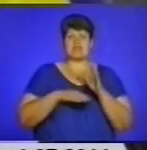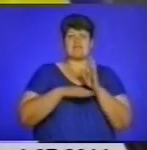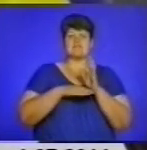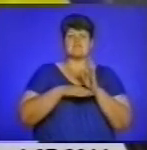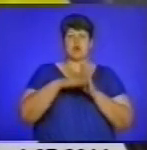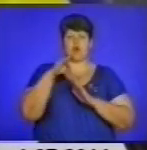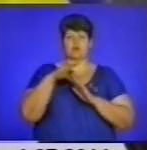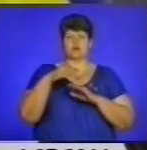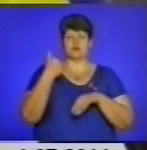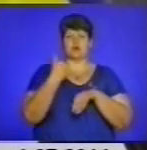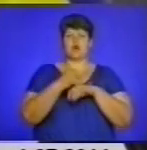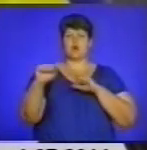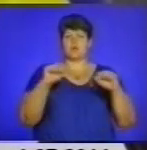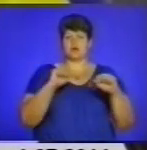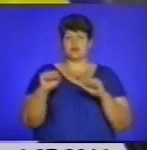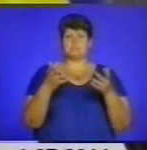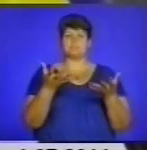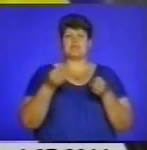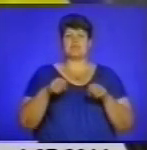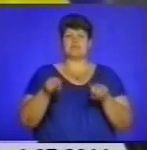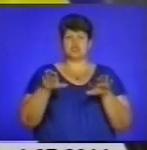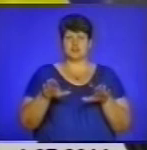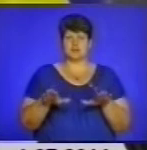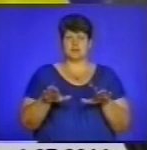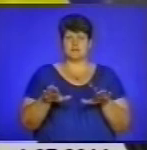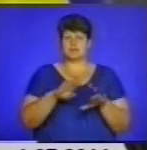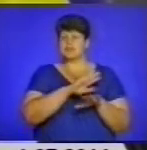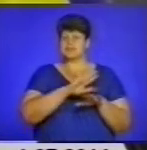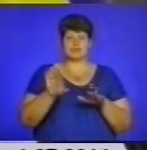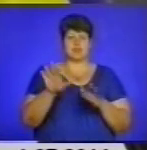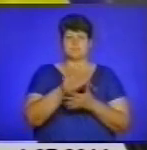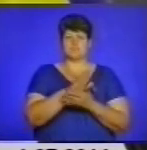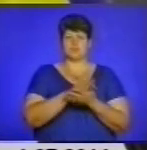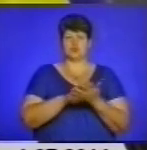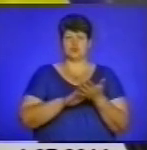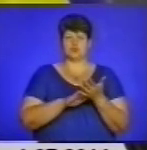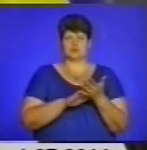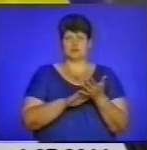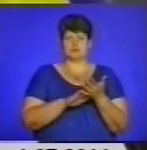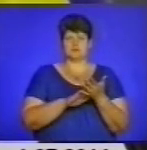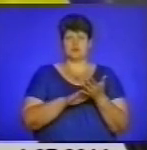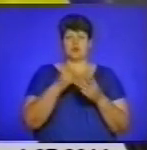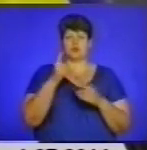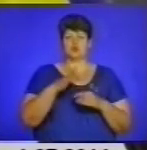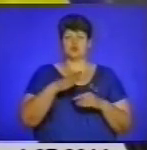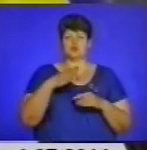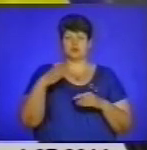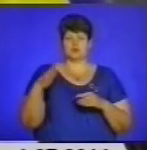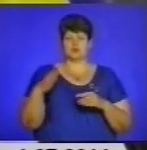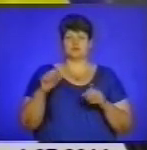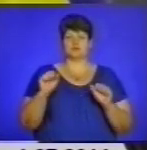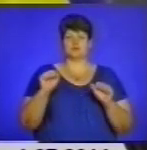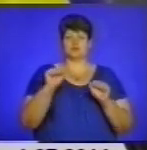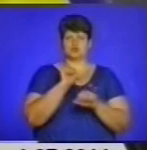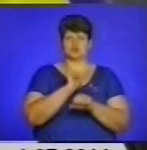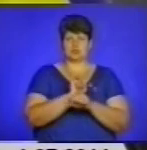головнокомандувач, прийняв рішення не продовжувати режим одностороннього припинення